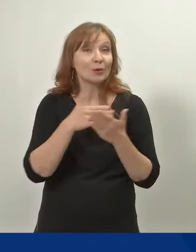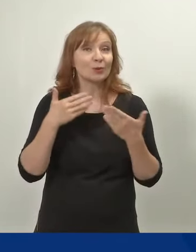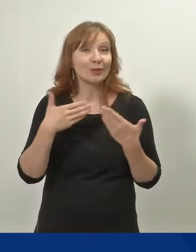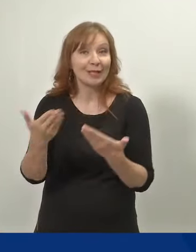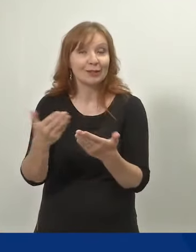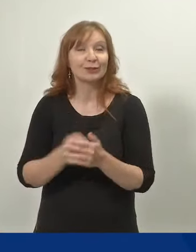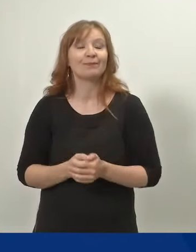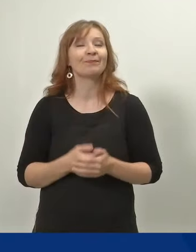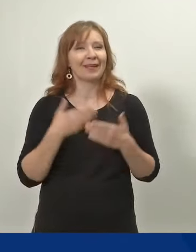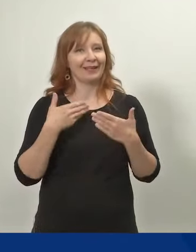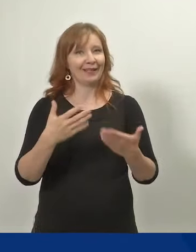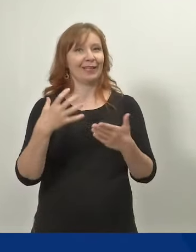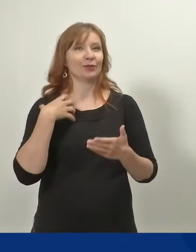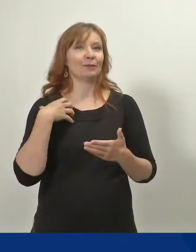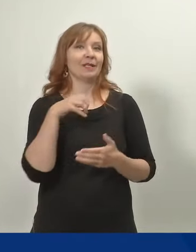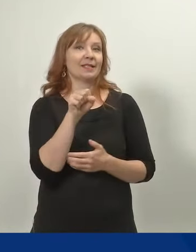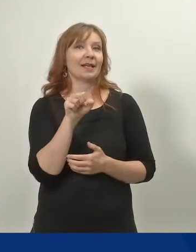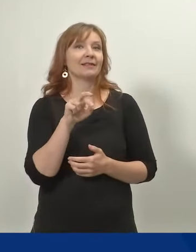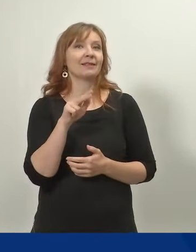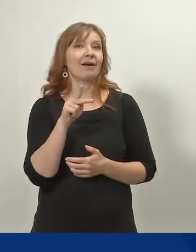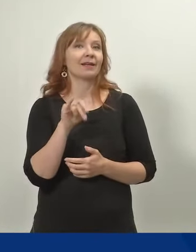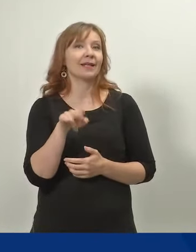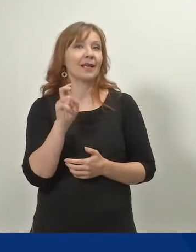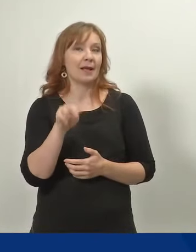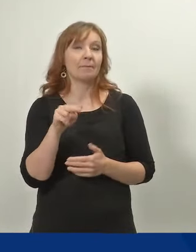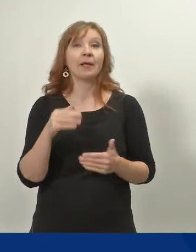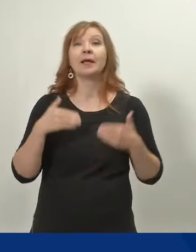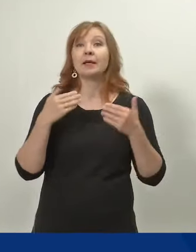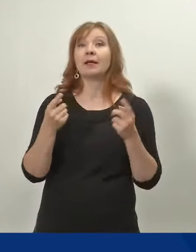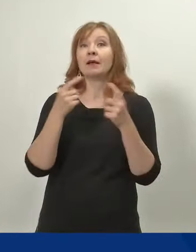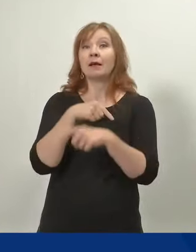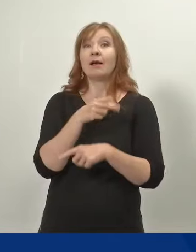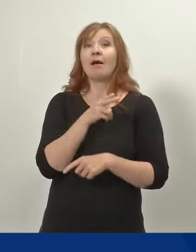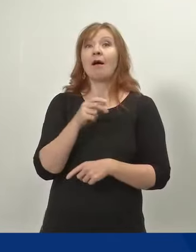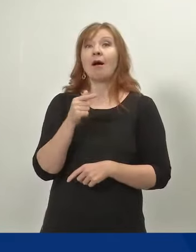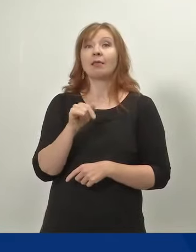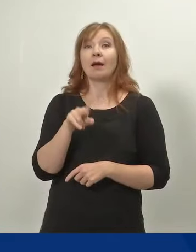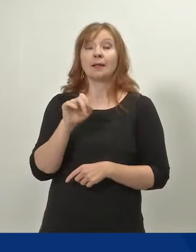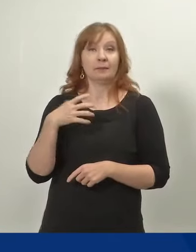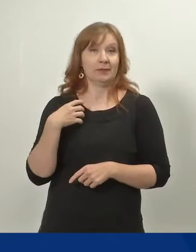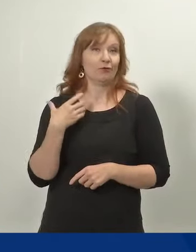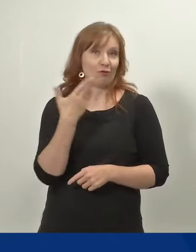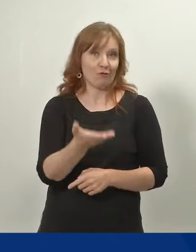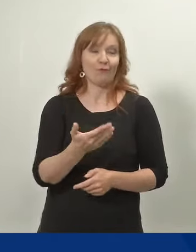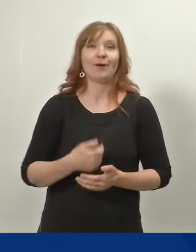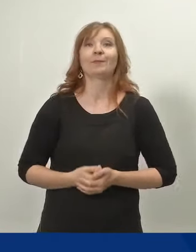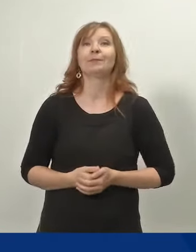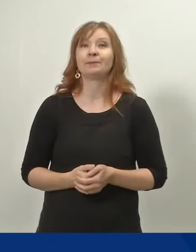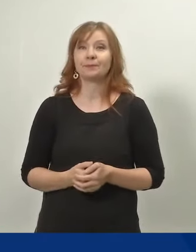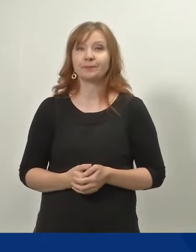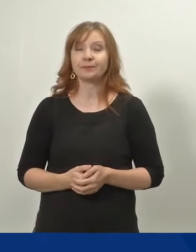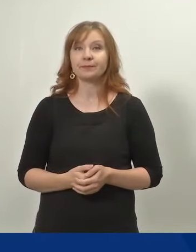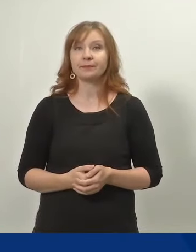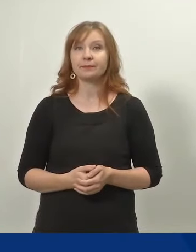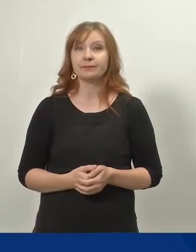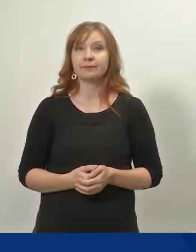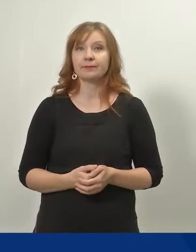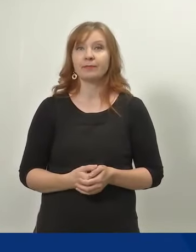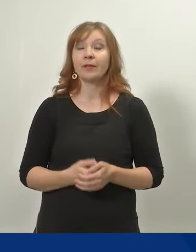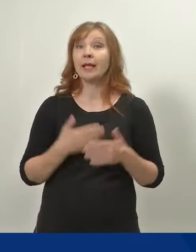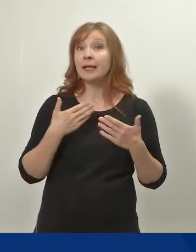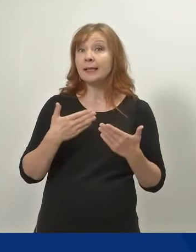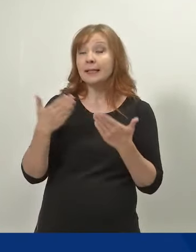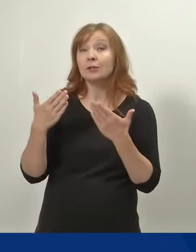Kiitos paljon ministeri Hanna Sarkkinen. Seuraavaksi ministeri Tuula Haatainen, olkaa hyvä. Kiitoksia